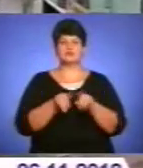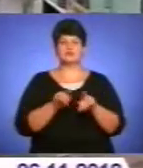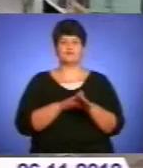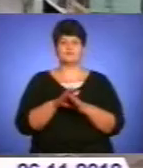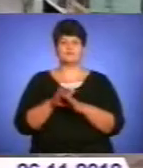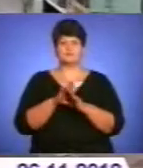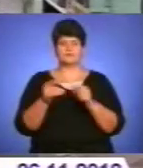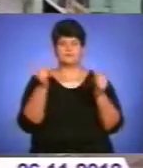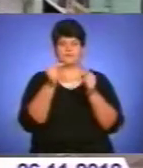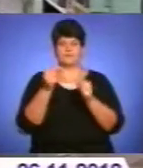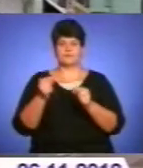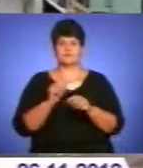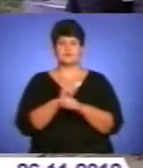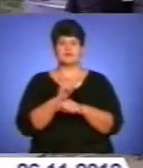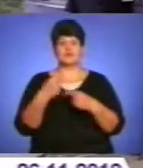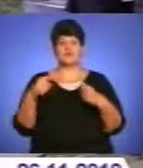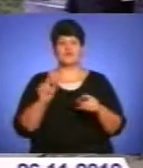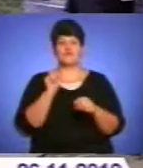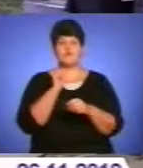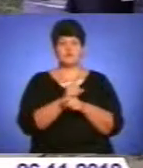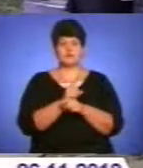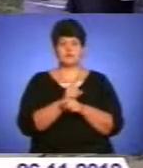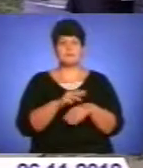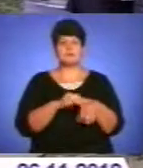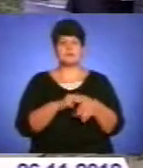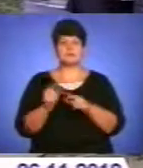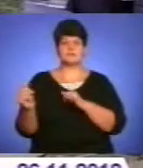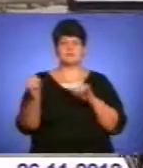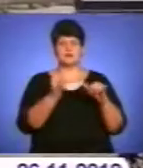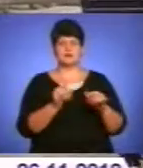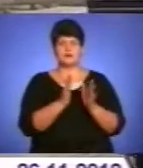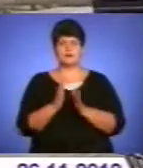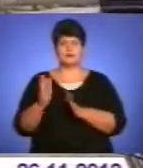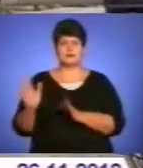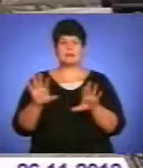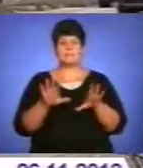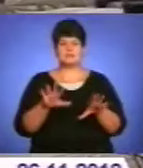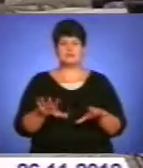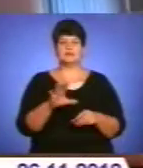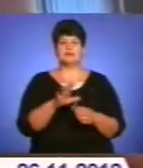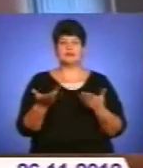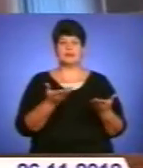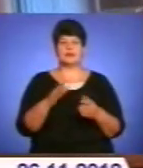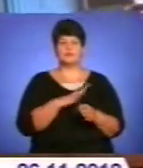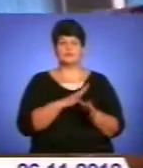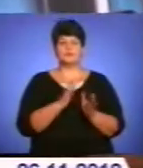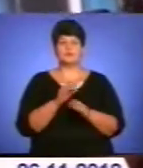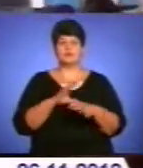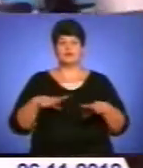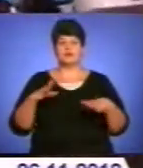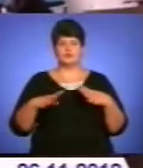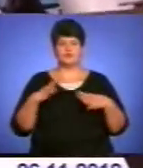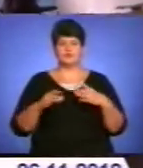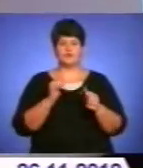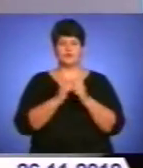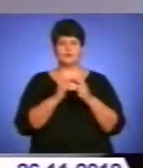завдання, інші вказівки, які надходили. Міліціонери забезпечили правопорядок поблизу місця, де відбувалися тренування. Кожен підрозділ діє чітко